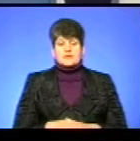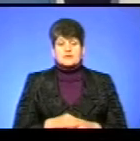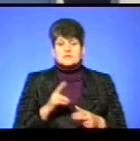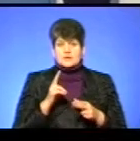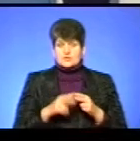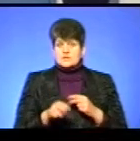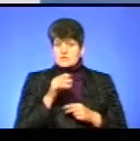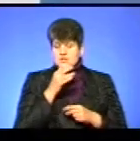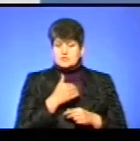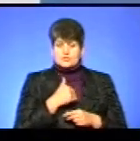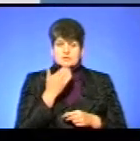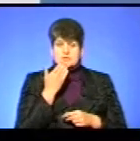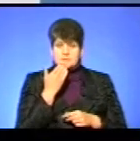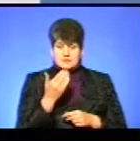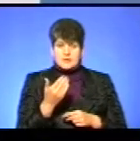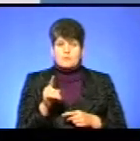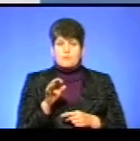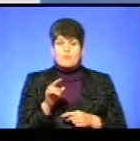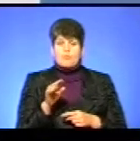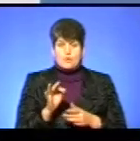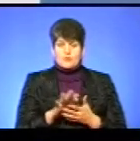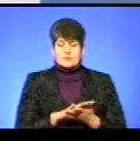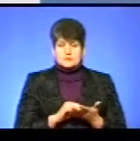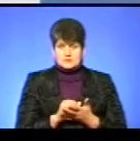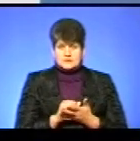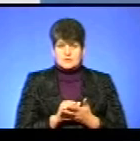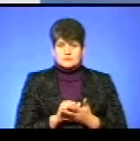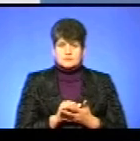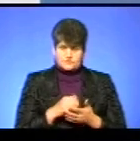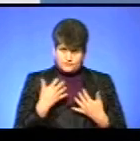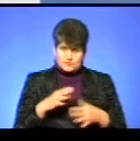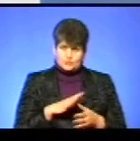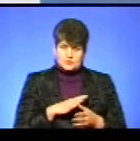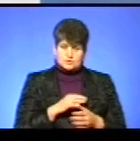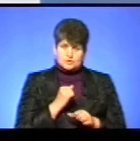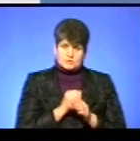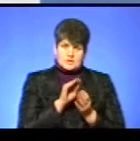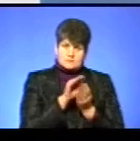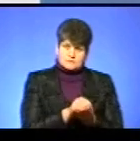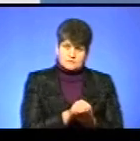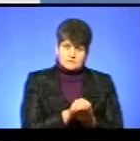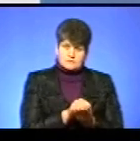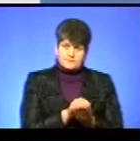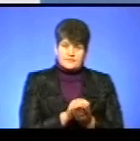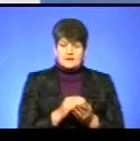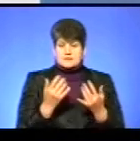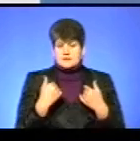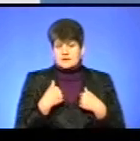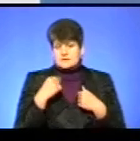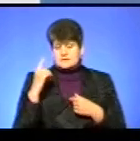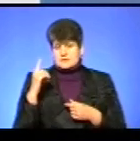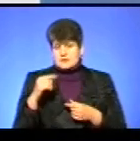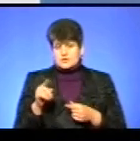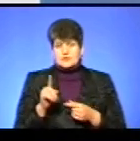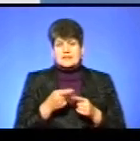ефір, але ще хочу запитати по утилізації. Чи вже була здійснена утилізація цих тушень? Наскільки мені відомо, що на